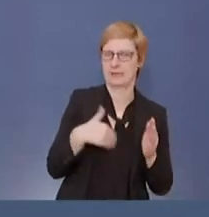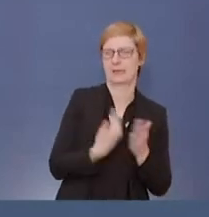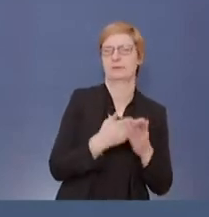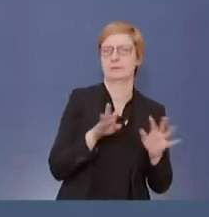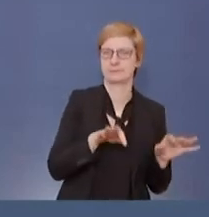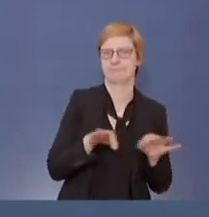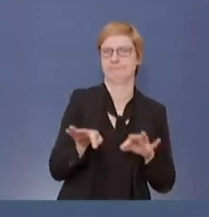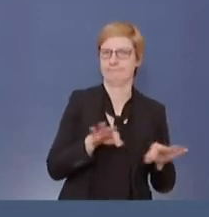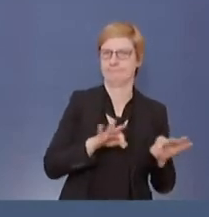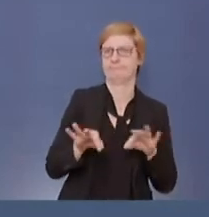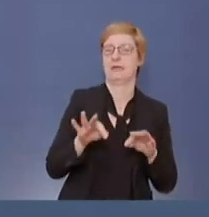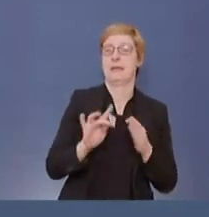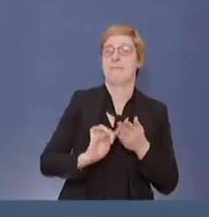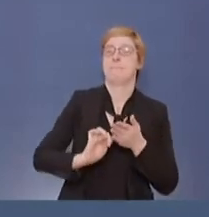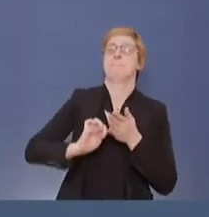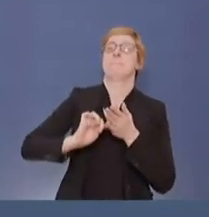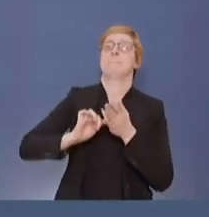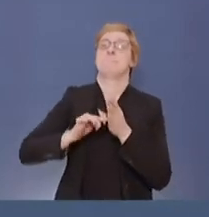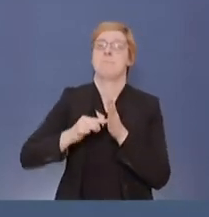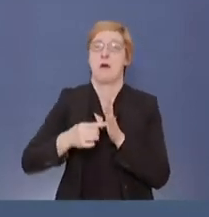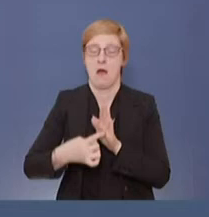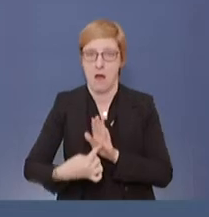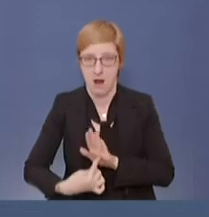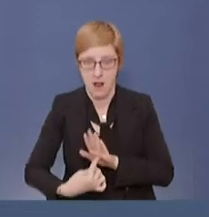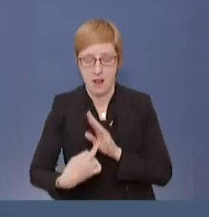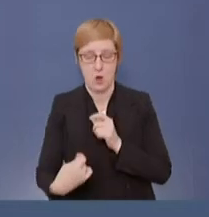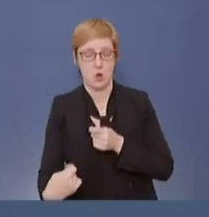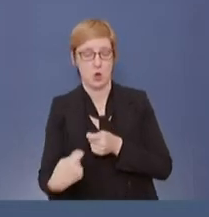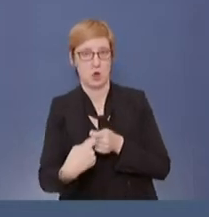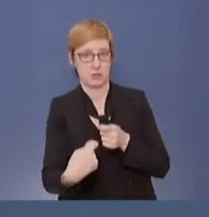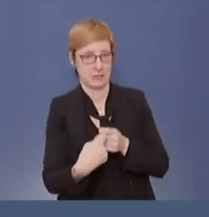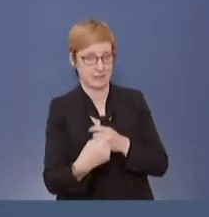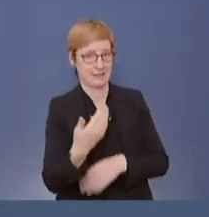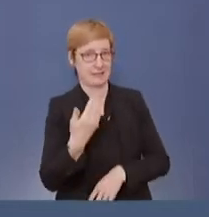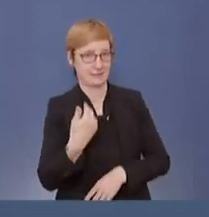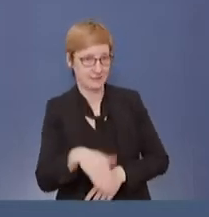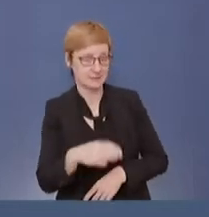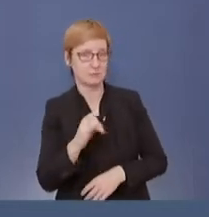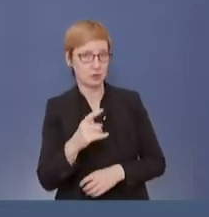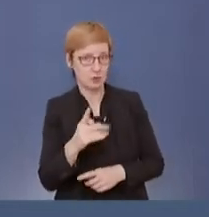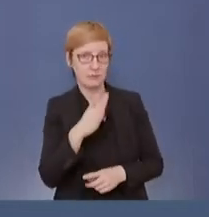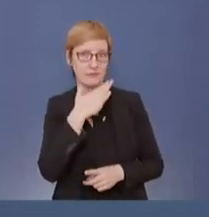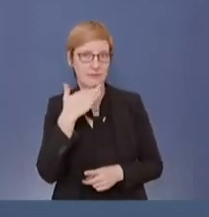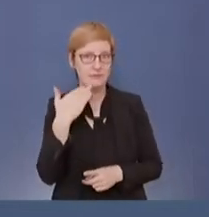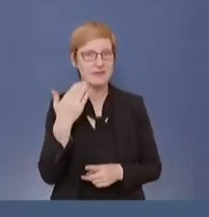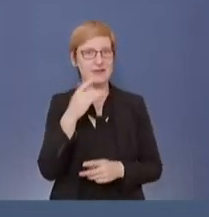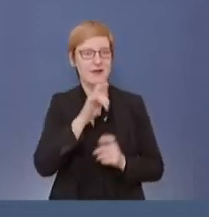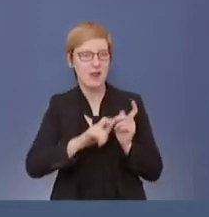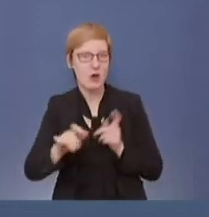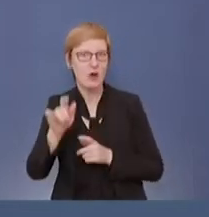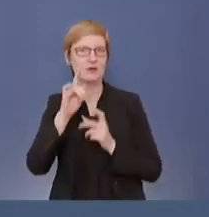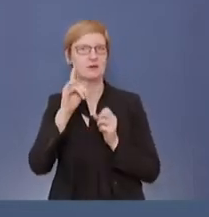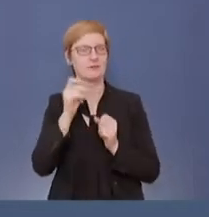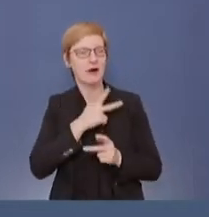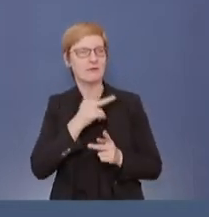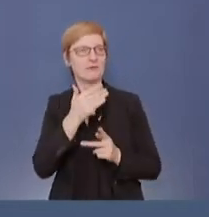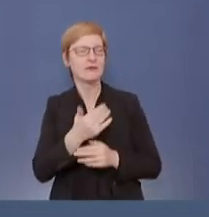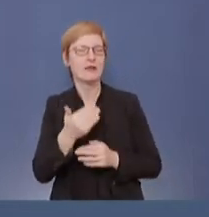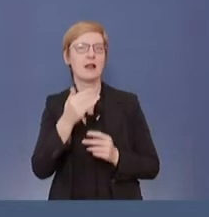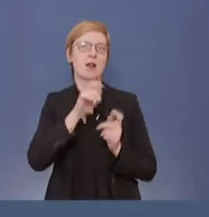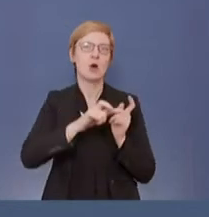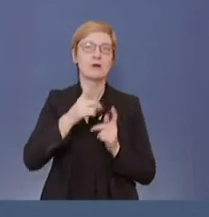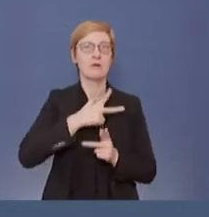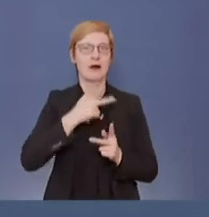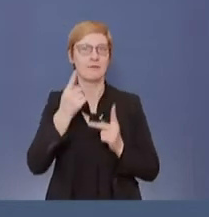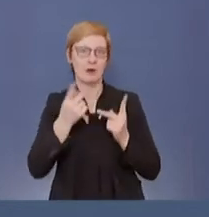dann multiplizieren mit den Kontakten, die man gehabt hat, wie viele Leute dann gewarnt werden. Das ist schon eine erkleckliche Zahl. Sie müssen